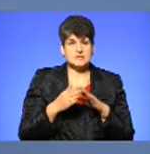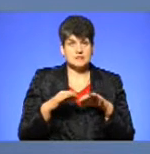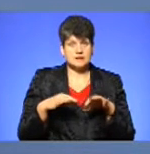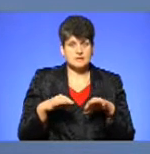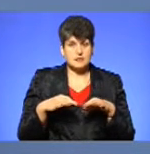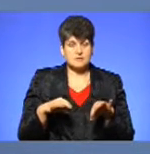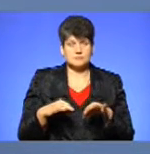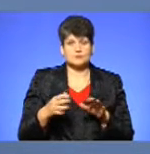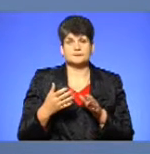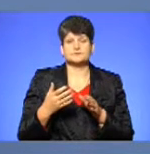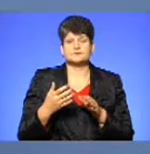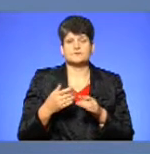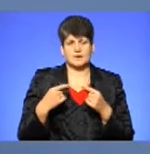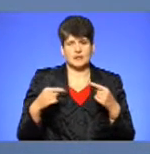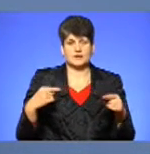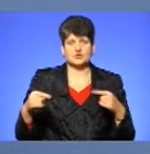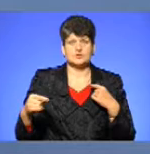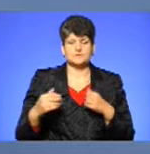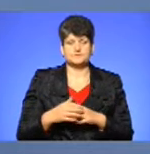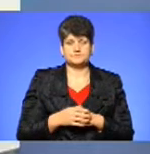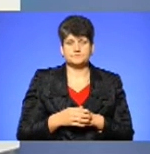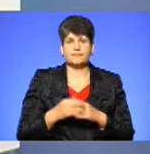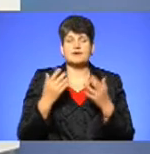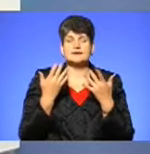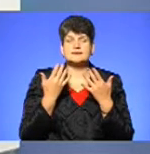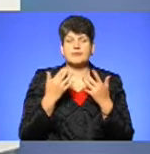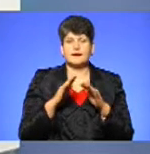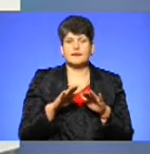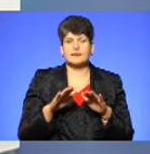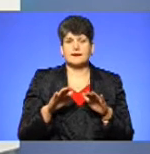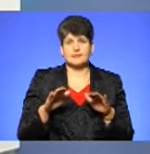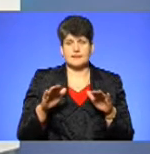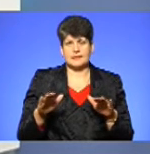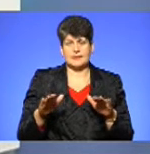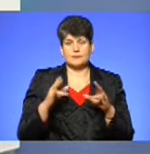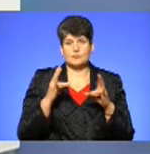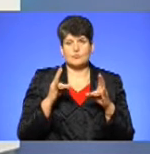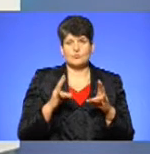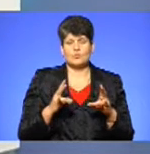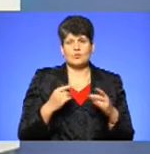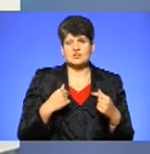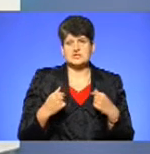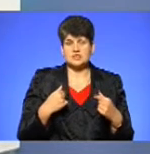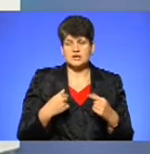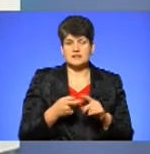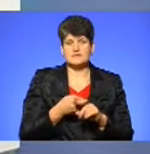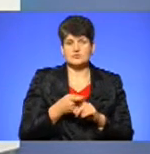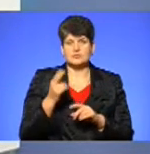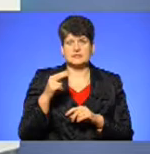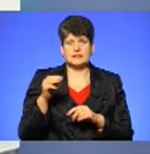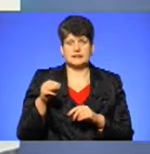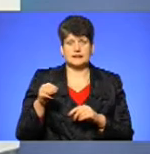засобів та інше. То, власне, скільки дітей постраждало у нас слідок ДТП на Тернопільщині?